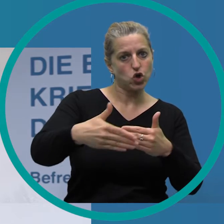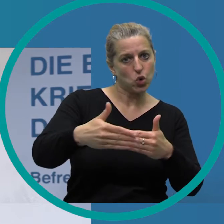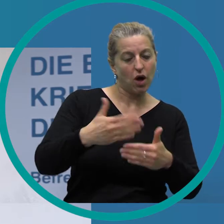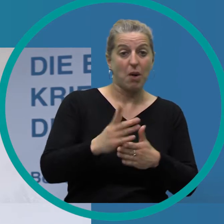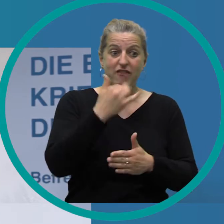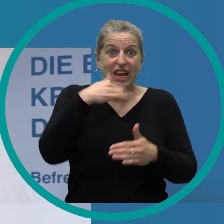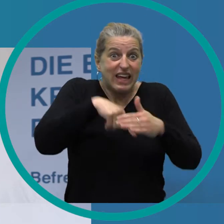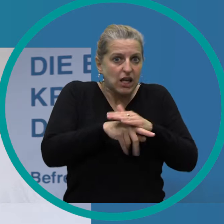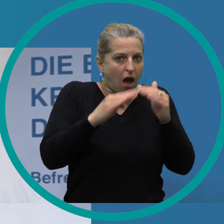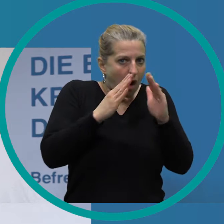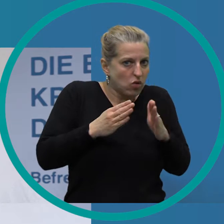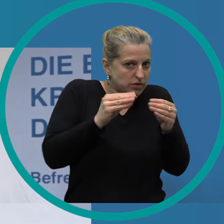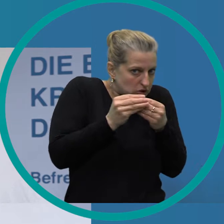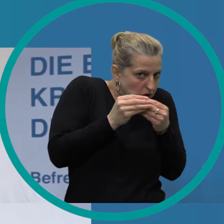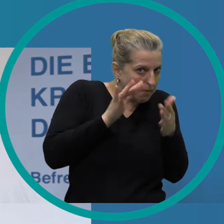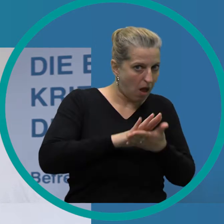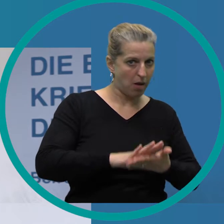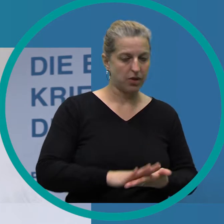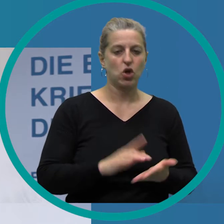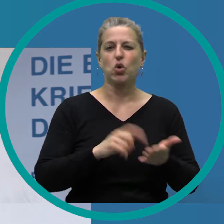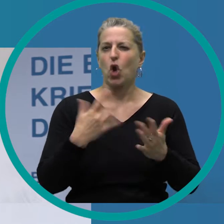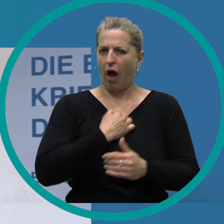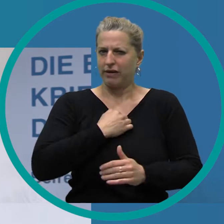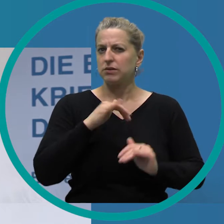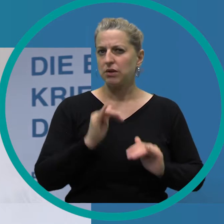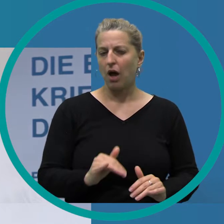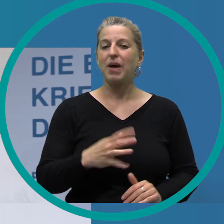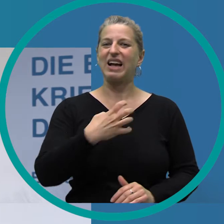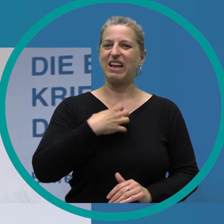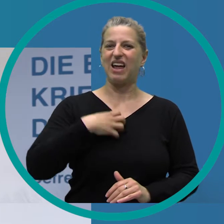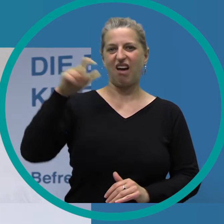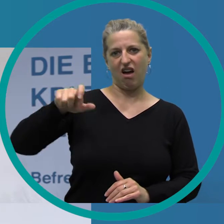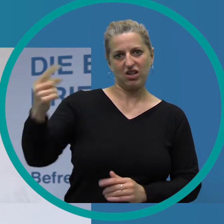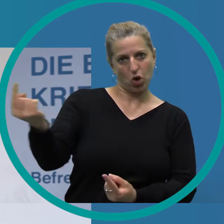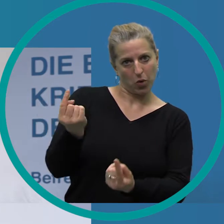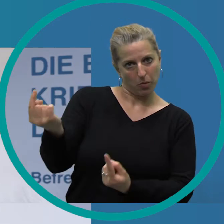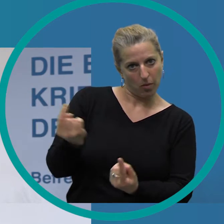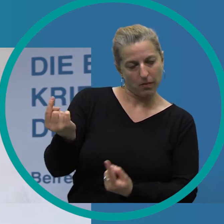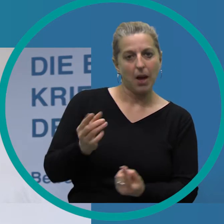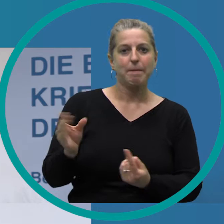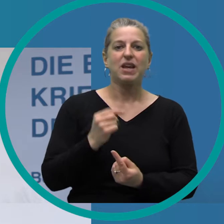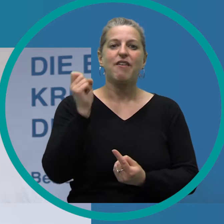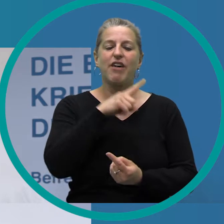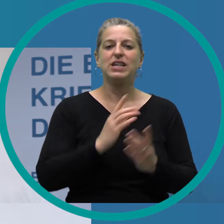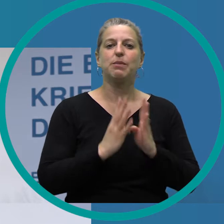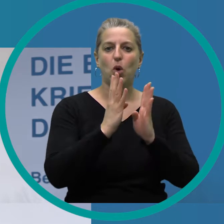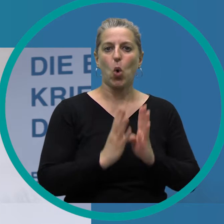standen Menschen vor der Tür, viele blieben aber auch in ihren Häusern. Und die Kanadier kamen dann mit